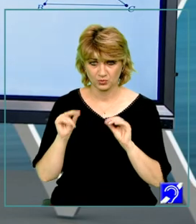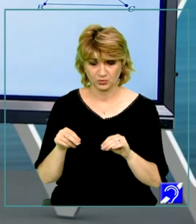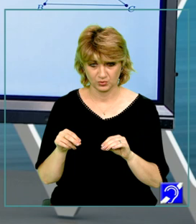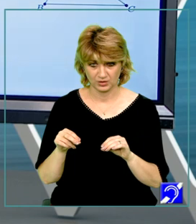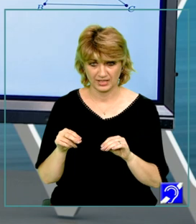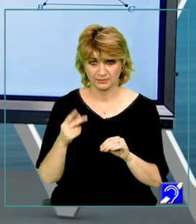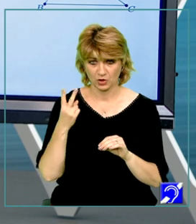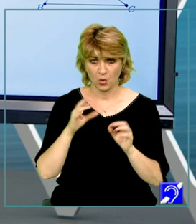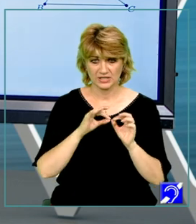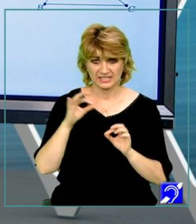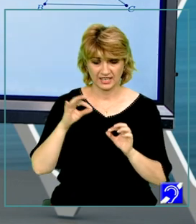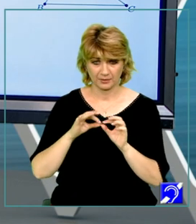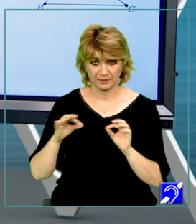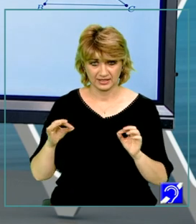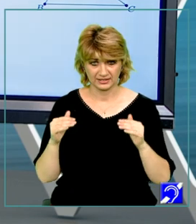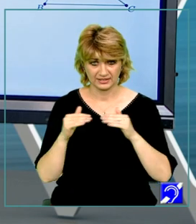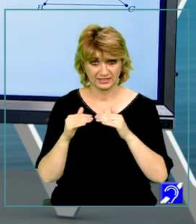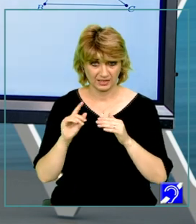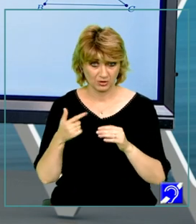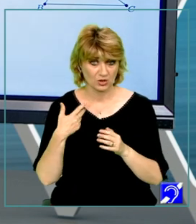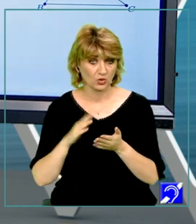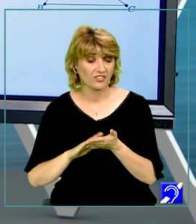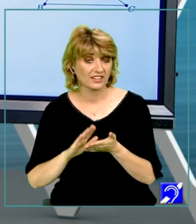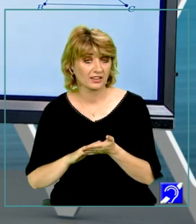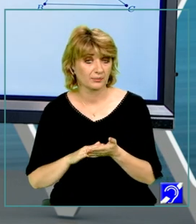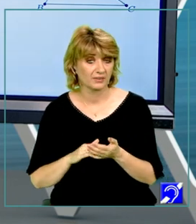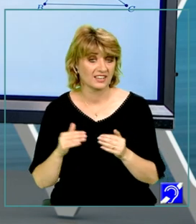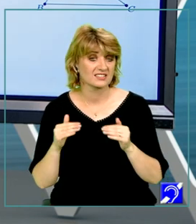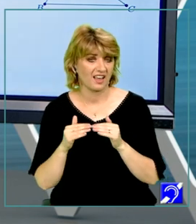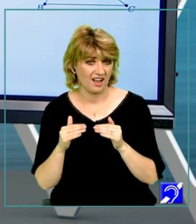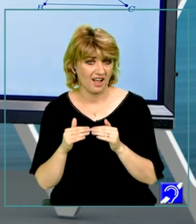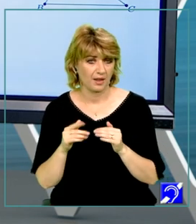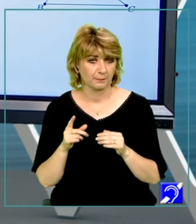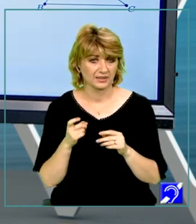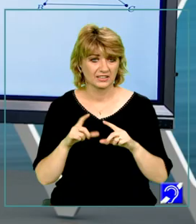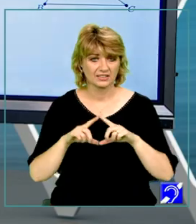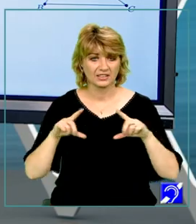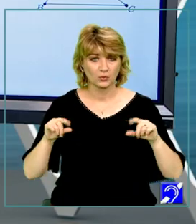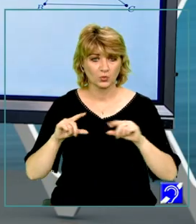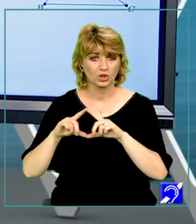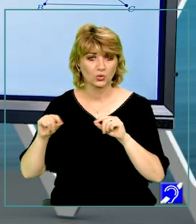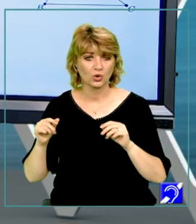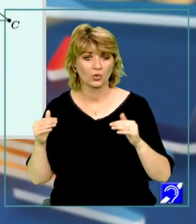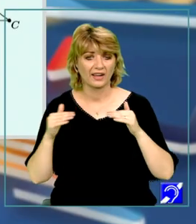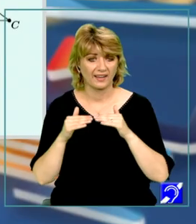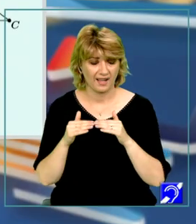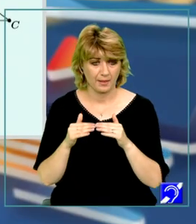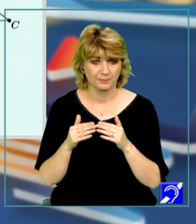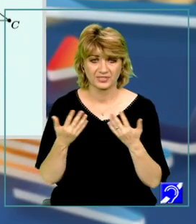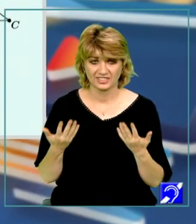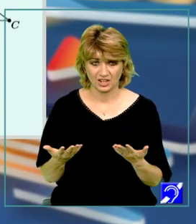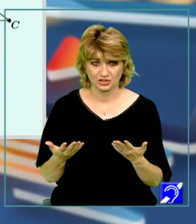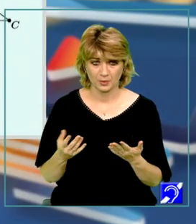două segmente a căror congruență trebuie să o dovedim în triunghiuri congruente. Deci,